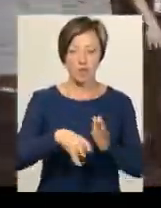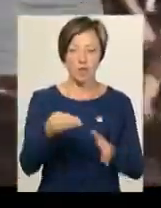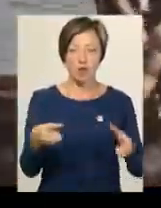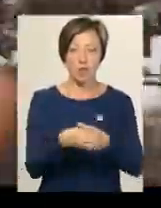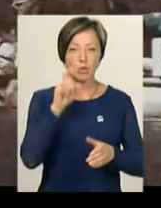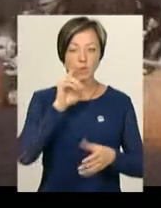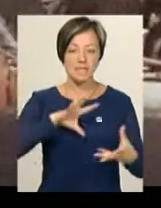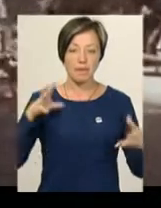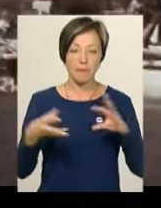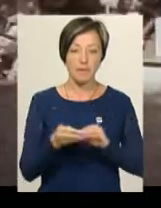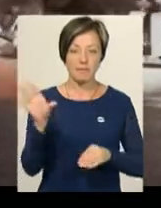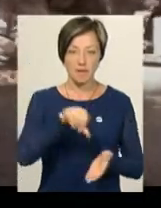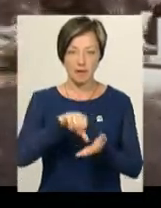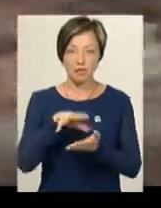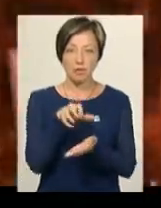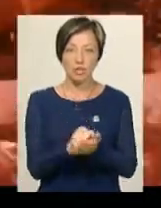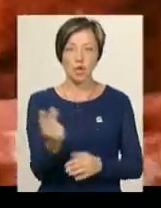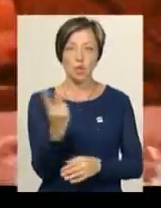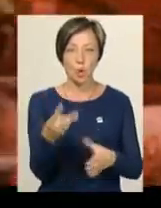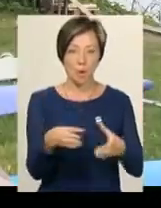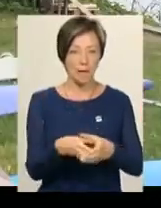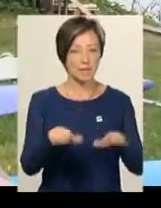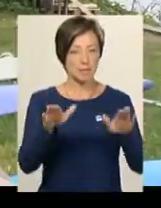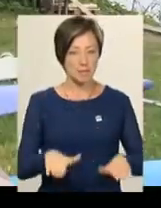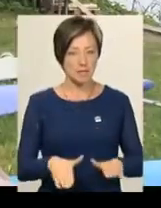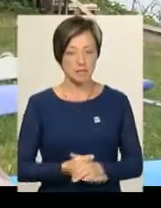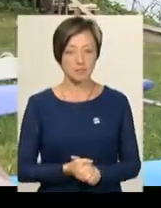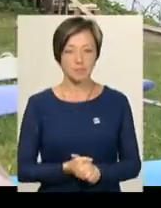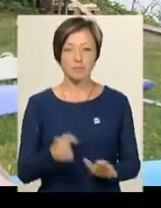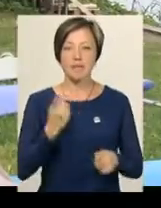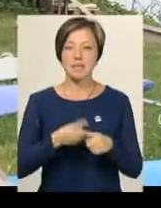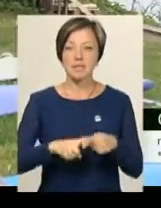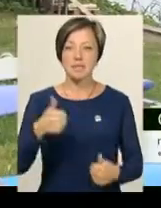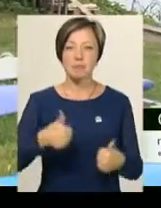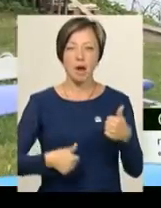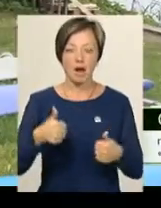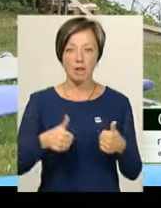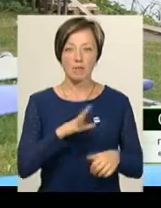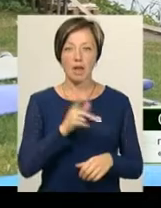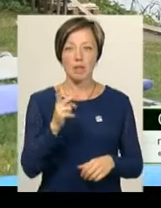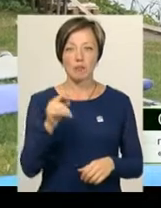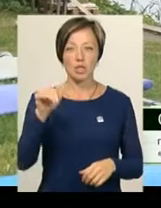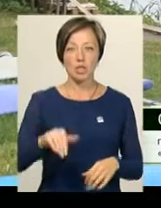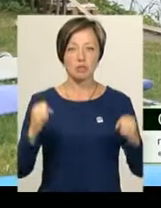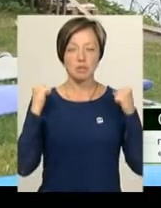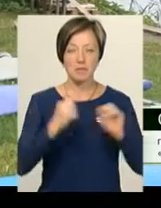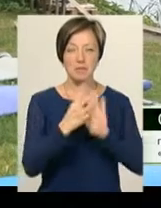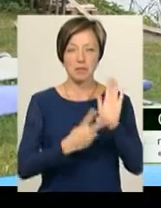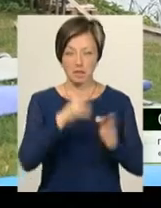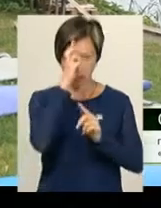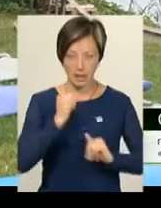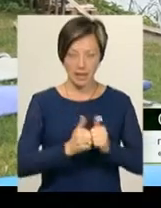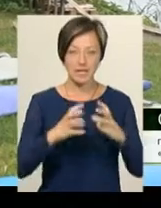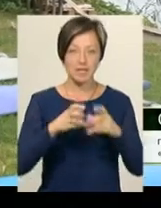України за підсумками всіх виступів посіла друге командне місце. Дані змагання представляли півтори тисячі спортсменів 17 країн